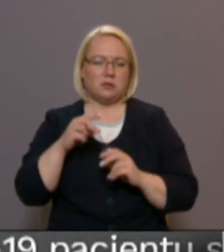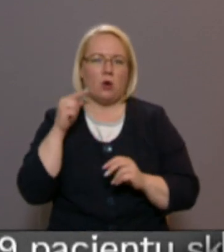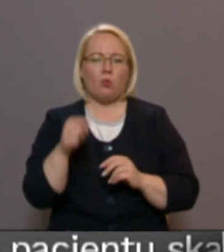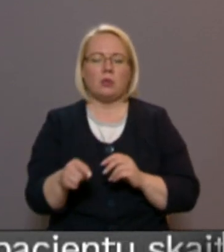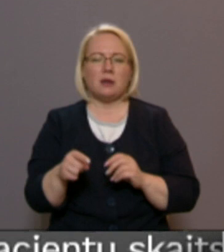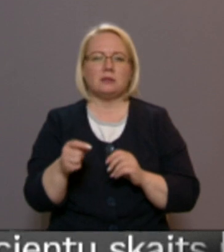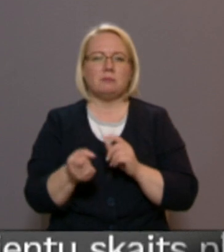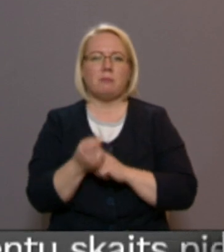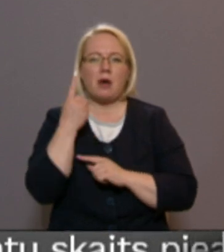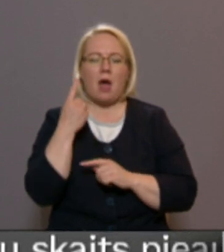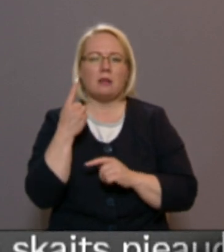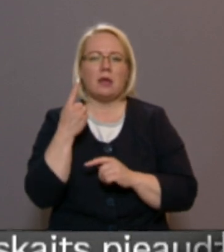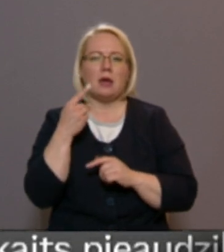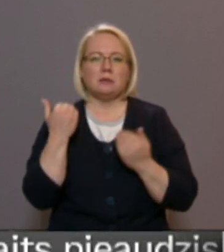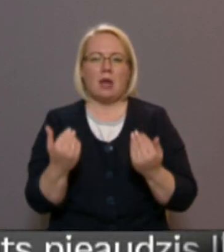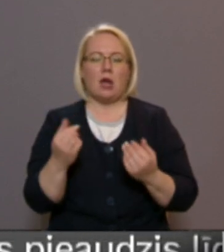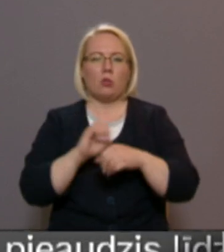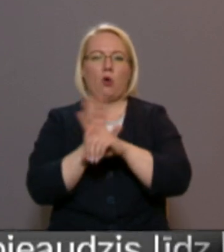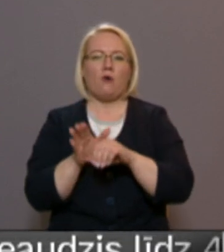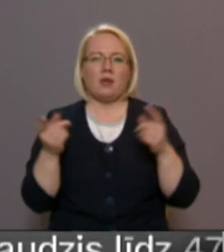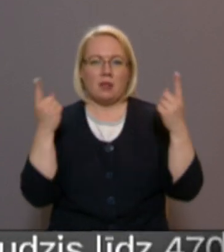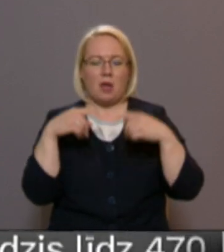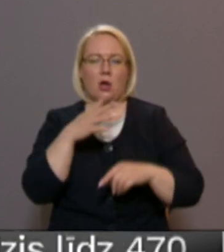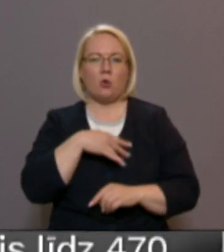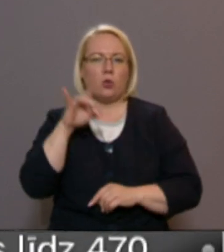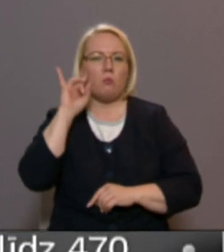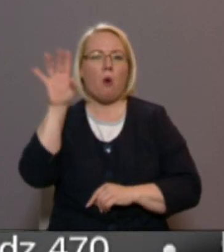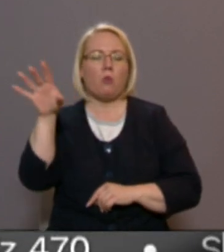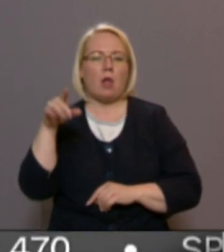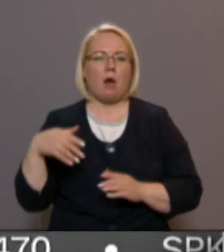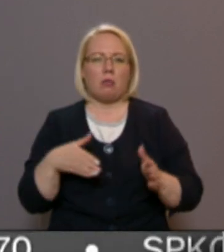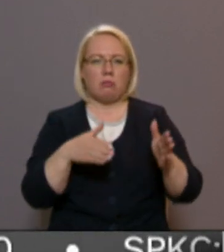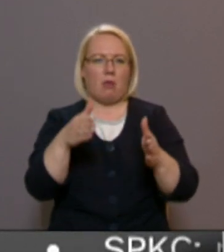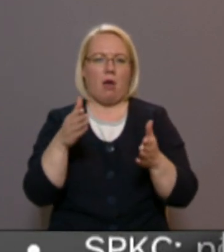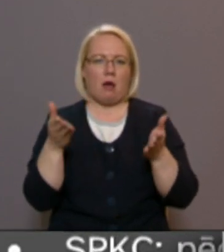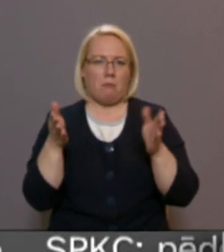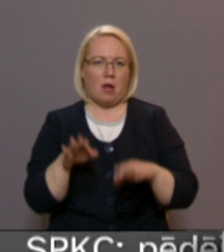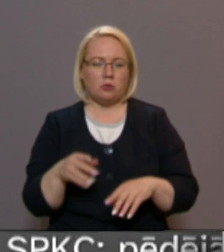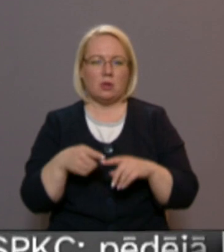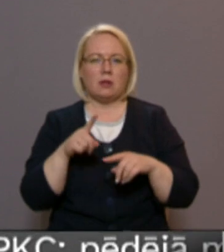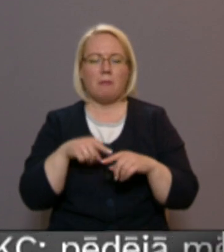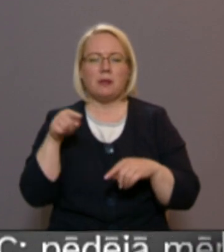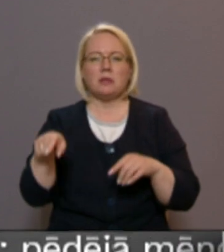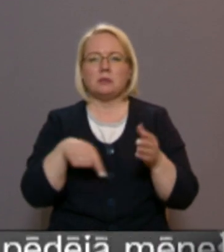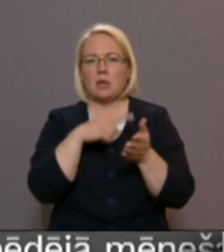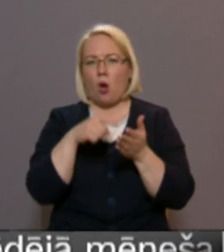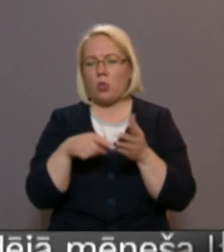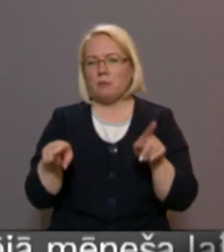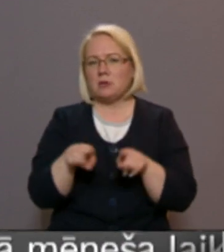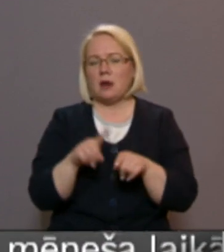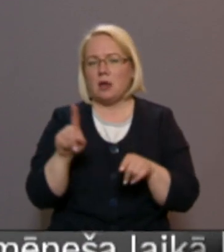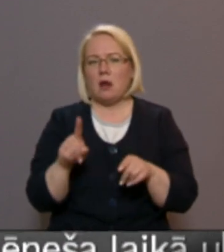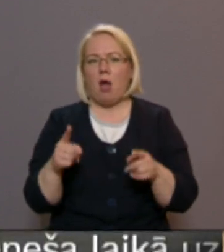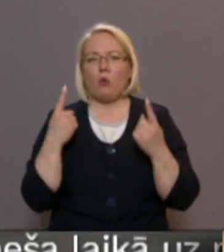parādījās patiesībā tagad tajā Covid laikmetā ļoti populāja, tā taka kļūna. Tāpēc tas jaukans arī ir